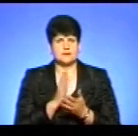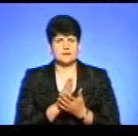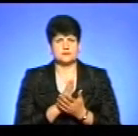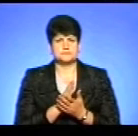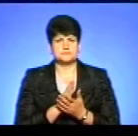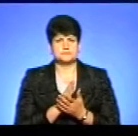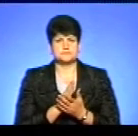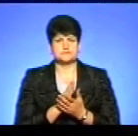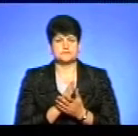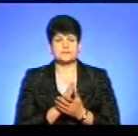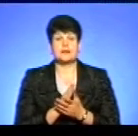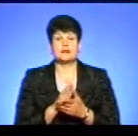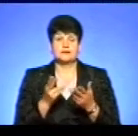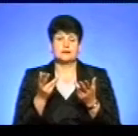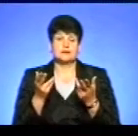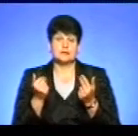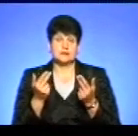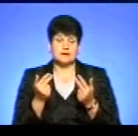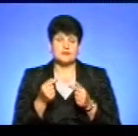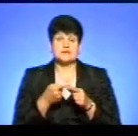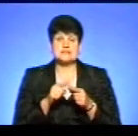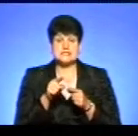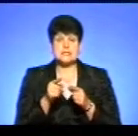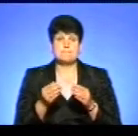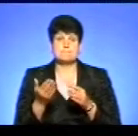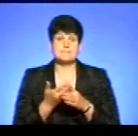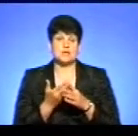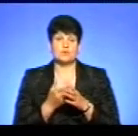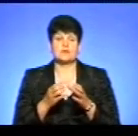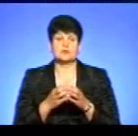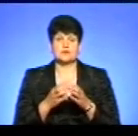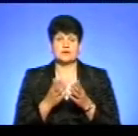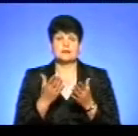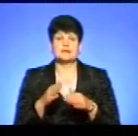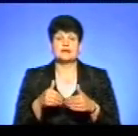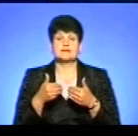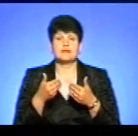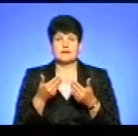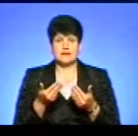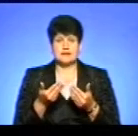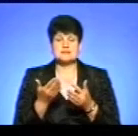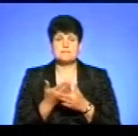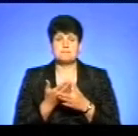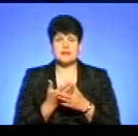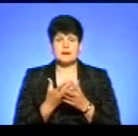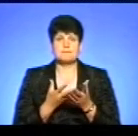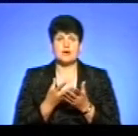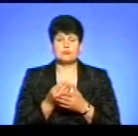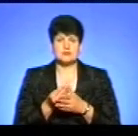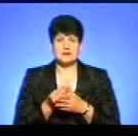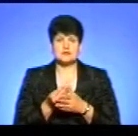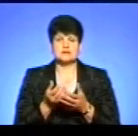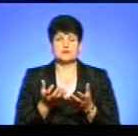Чому? Дивіться, власне, і оці пільгові категорії, яким надається десь пільга при оплаті за